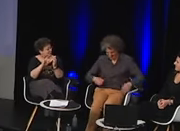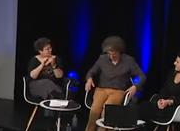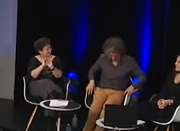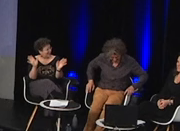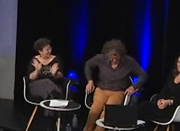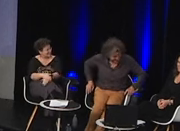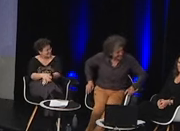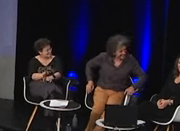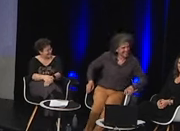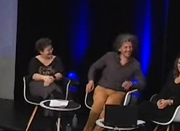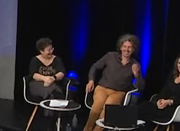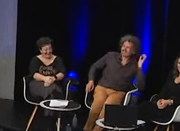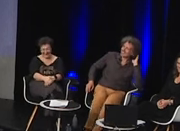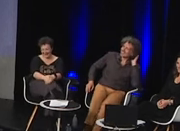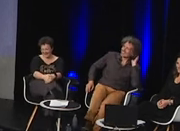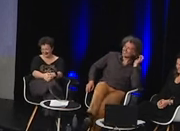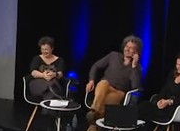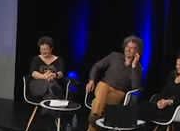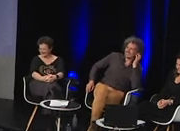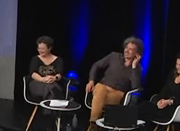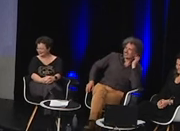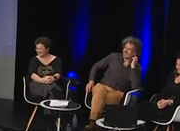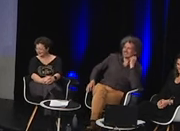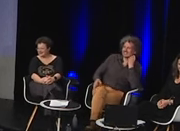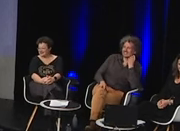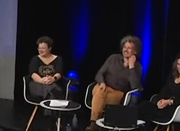alors c'est qu'on a été très clair on est exhaustif et clair